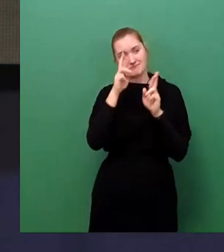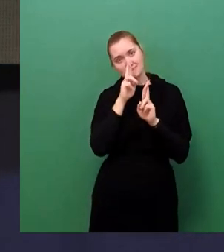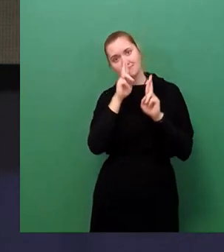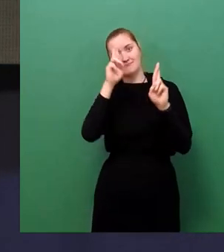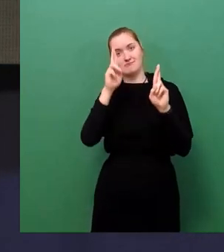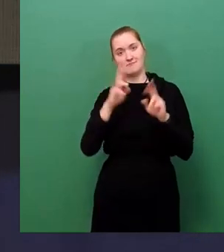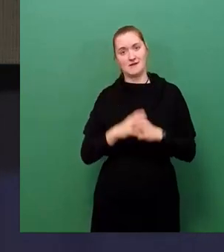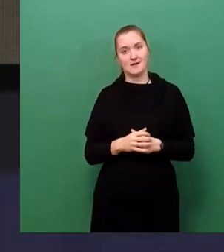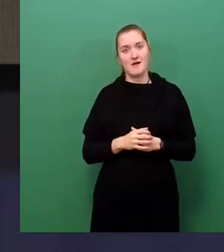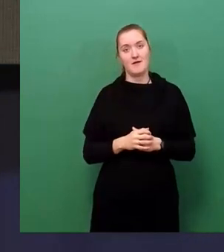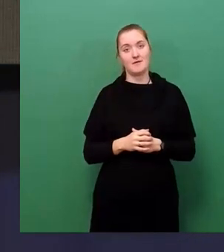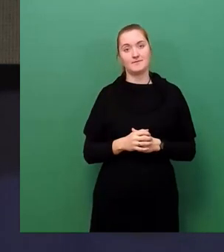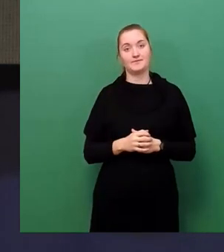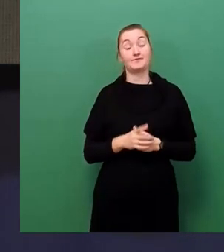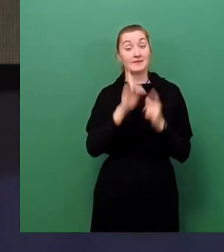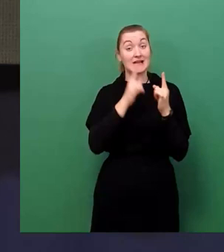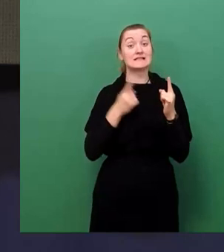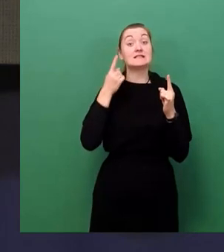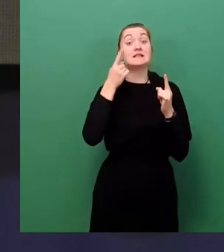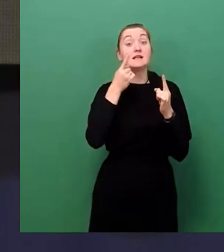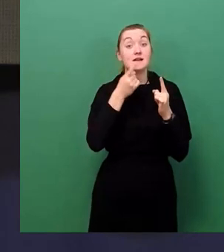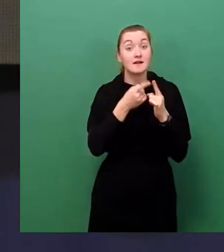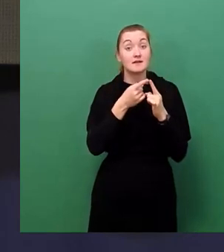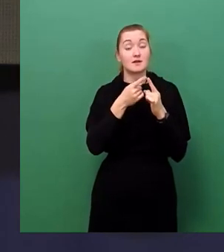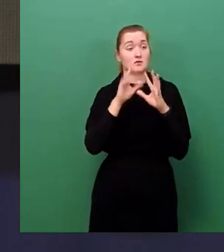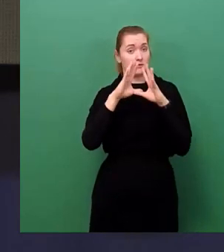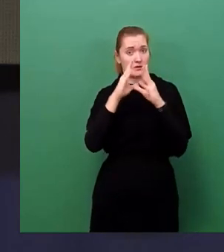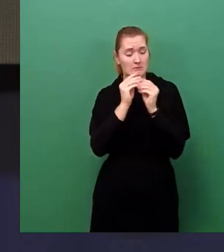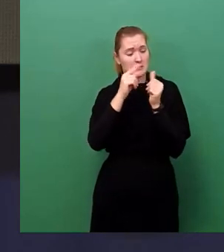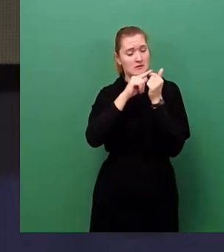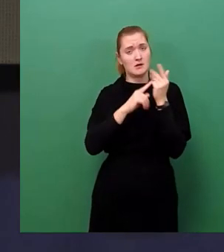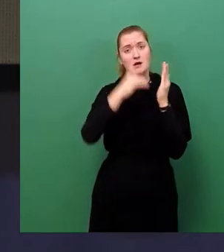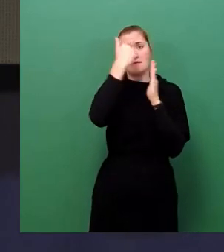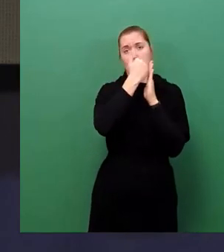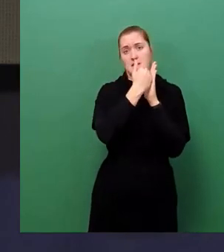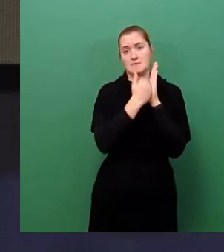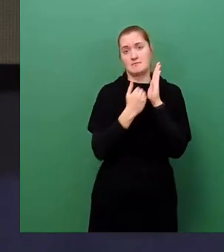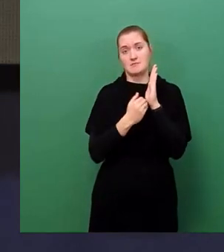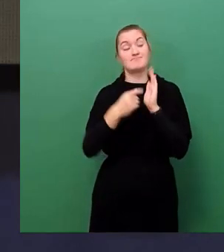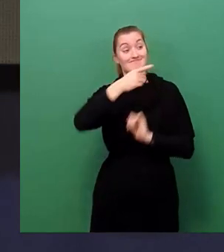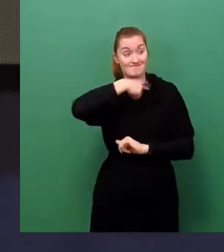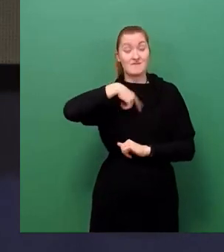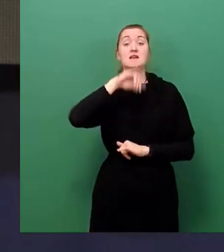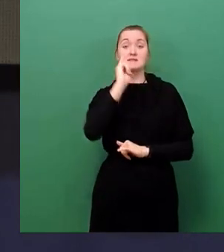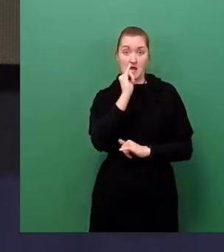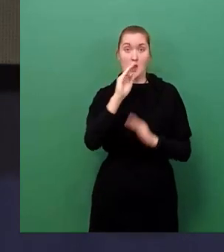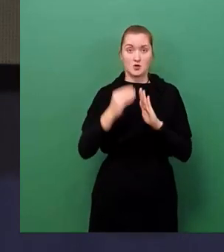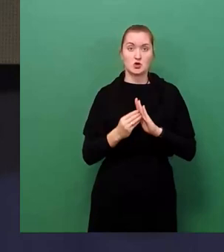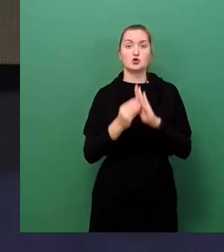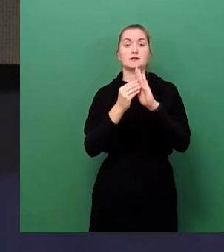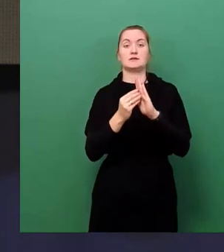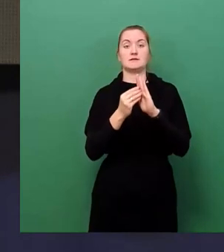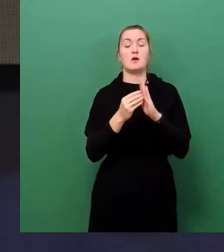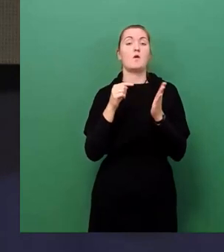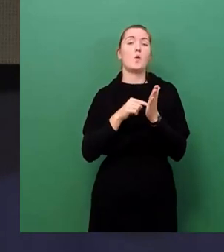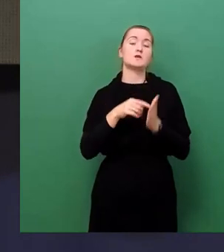Genannte Ziele und Rahmenbedingungen in dieser Vorlage unterstützen wir Grüne sehr gern, denn für uns sind